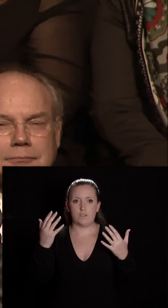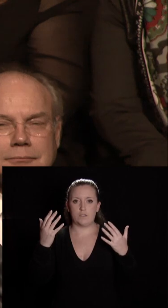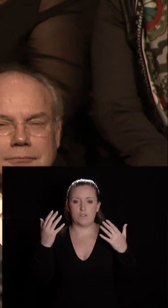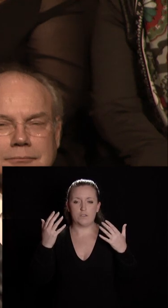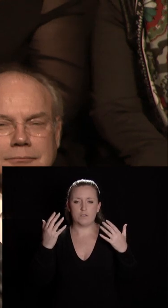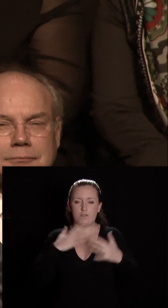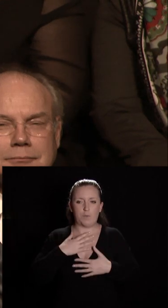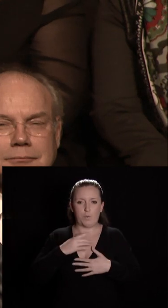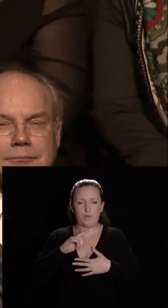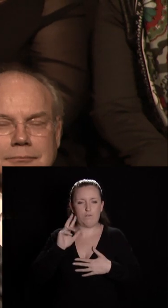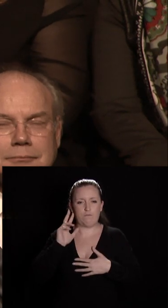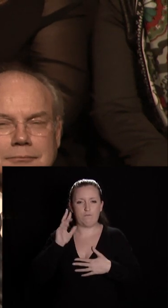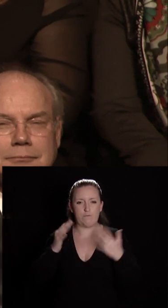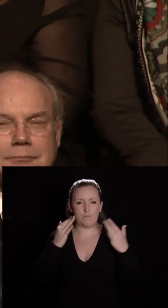conclusion